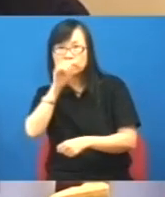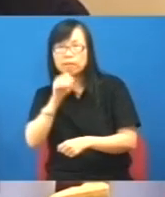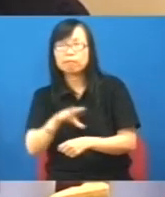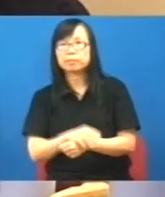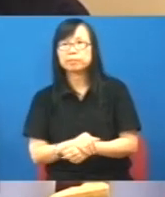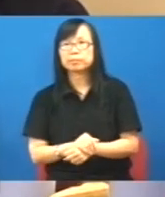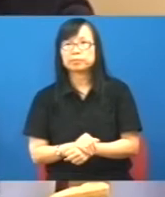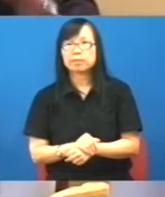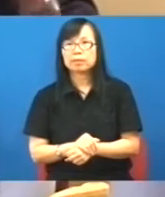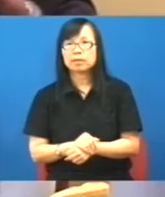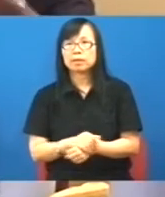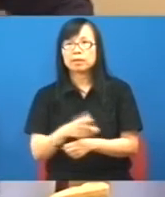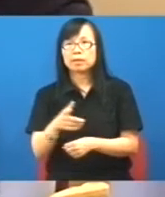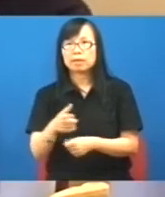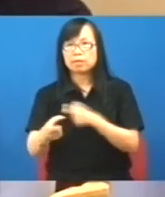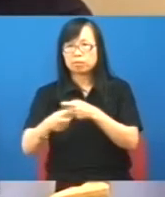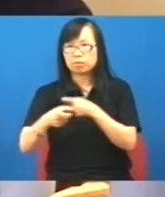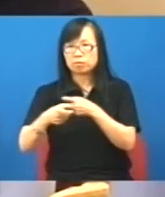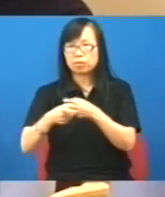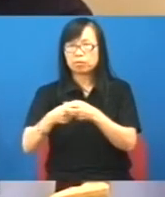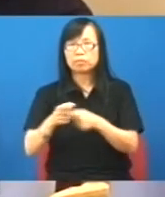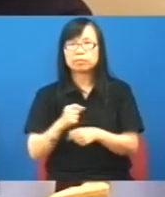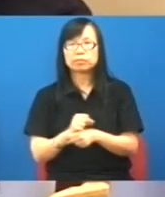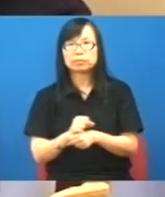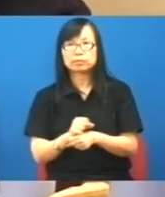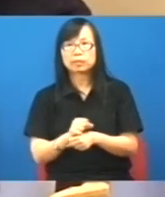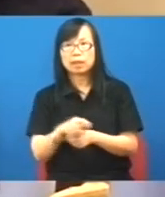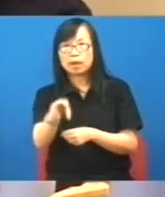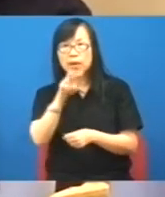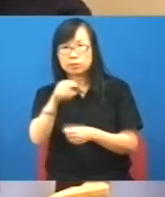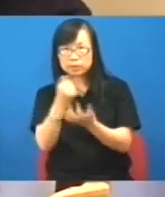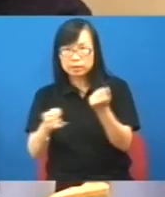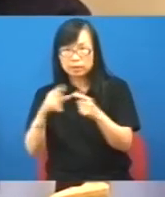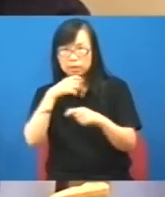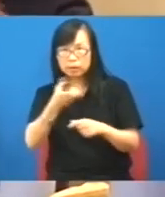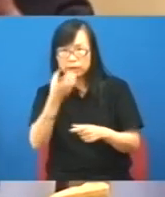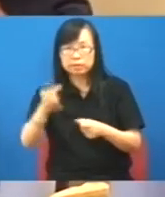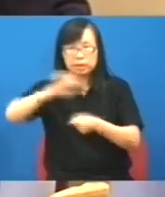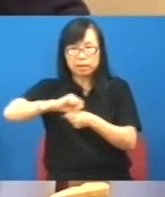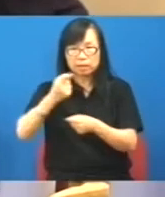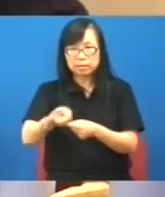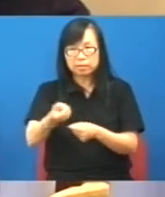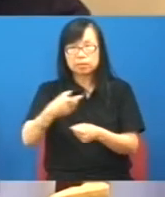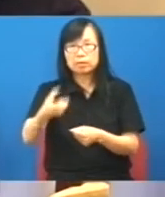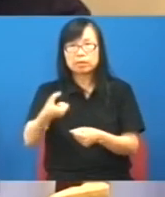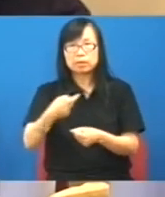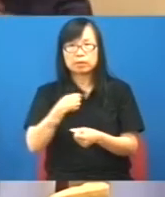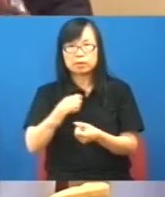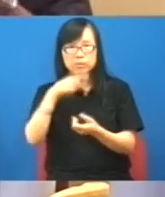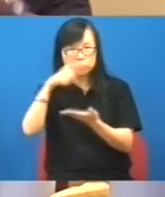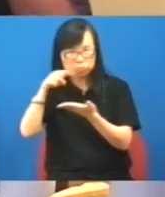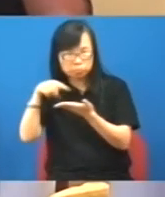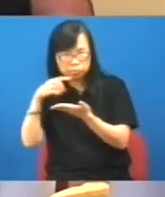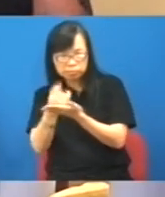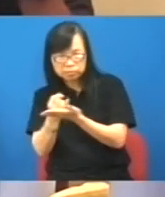然後你真是倒行逆施如果你再是生果金如果加這麼少錢都資產審查倒